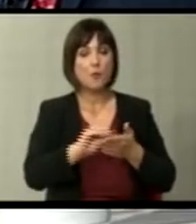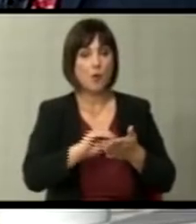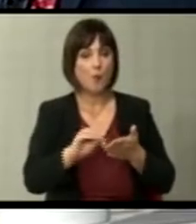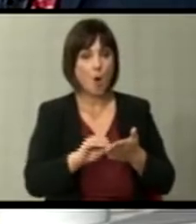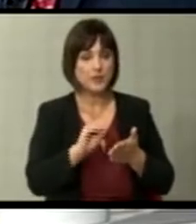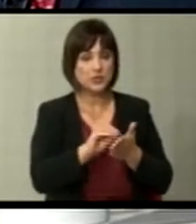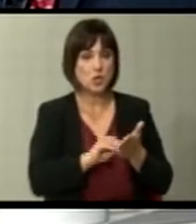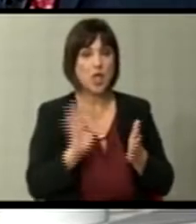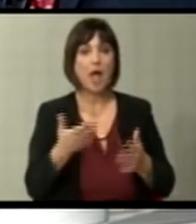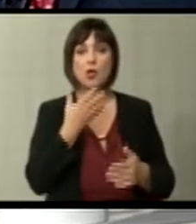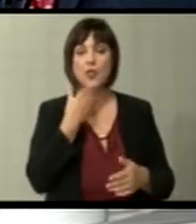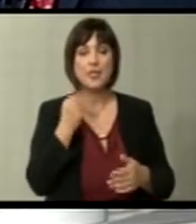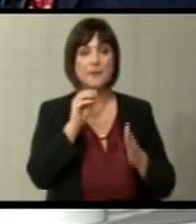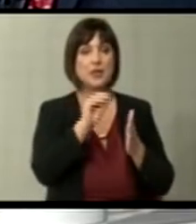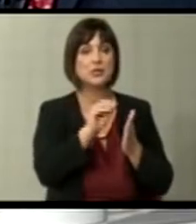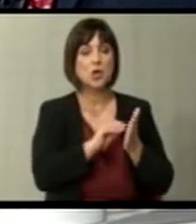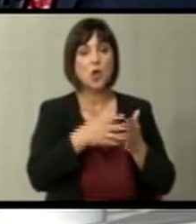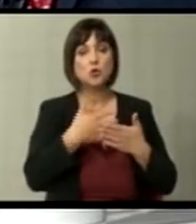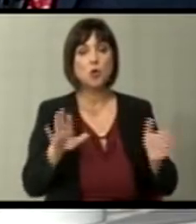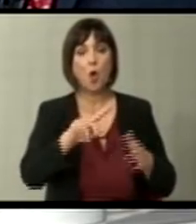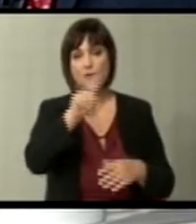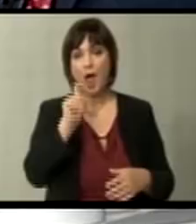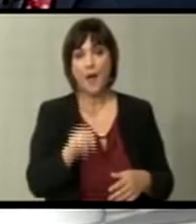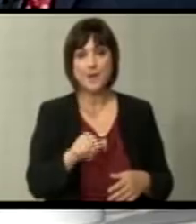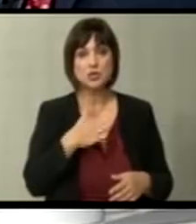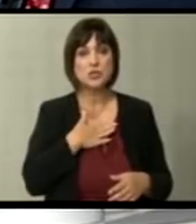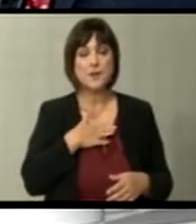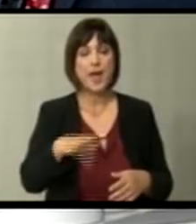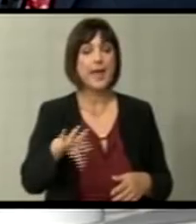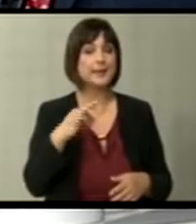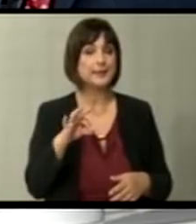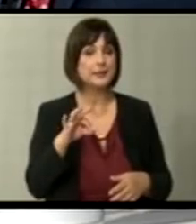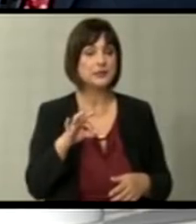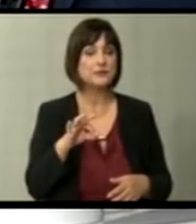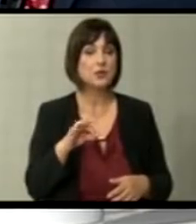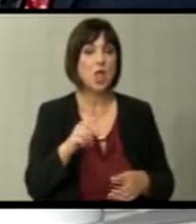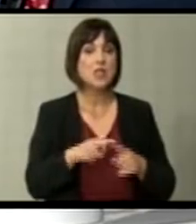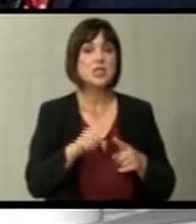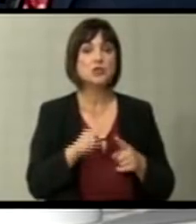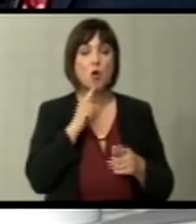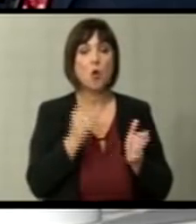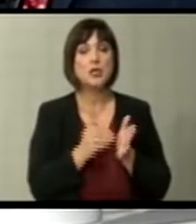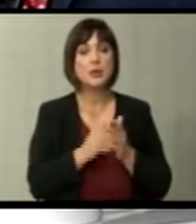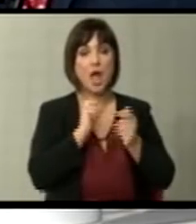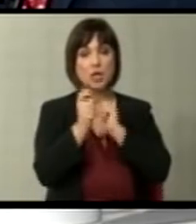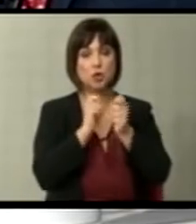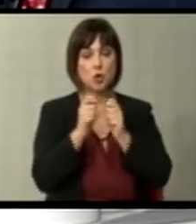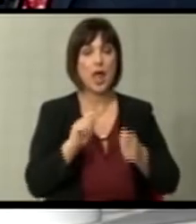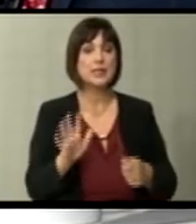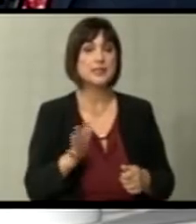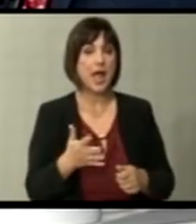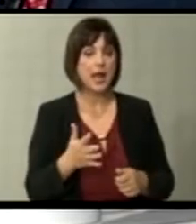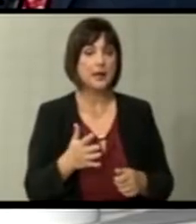Значи, ако нема на агендата други отворени прашања за мен е единствено нешто што треба да го договорат дали